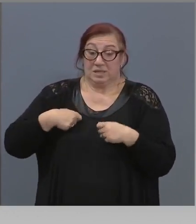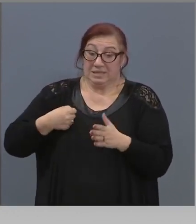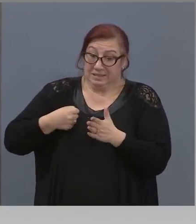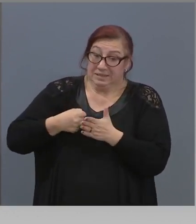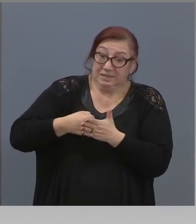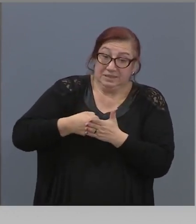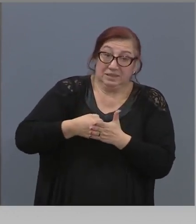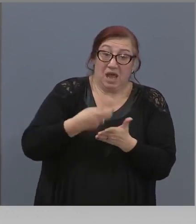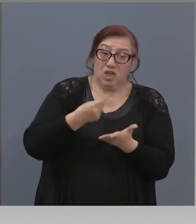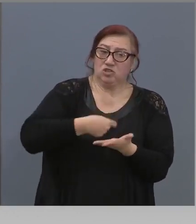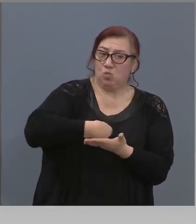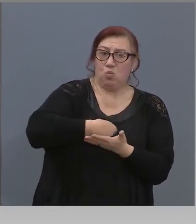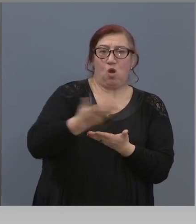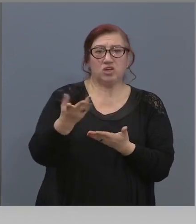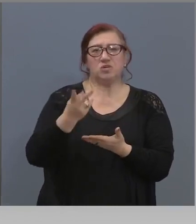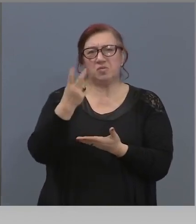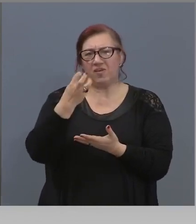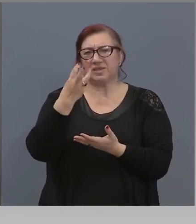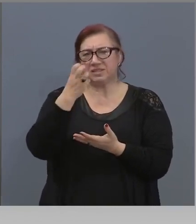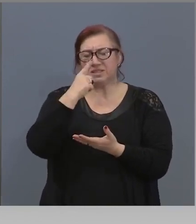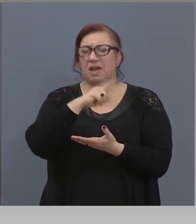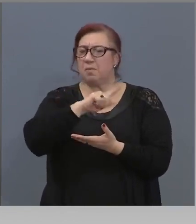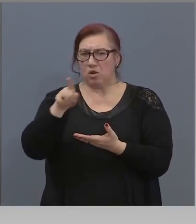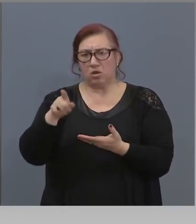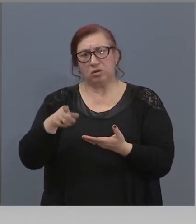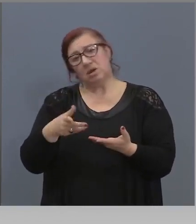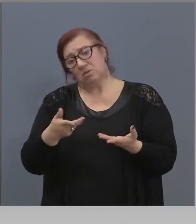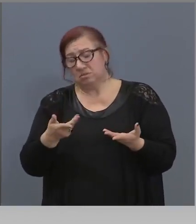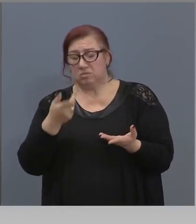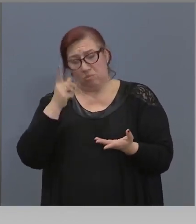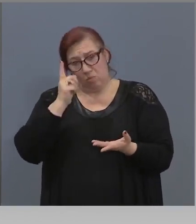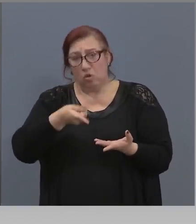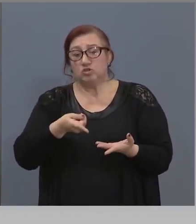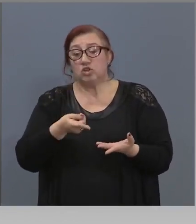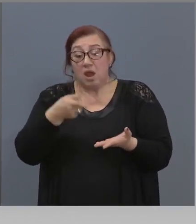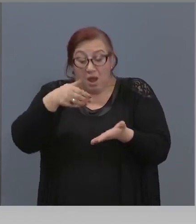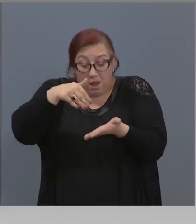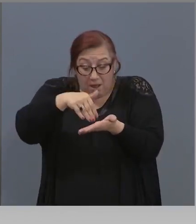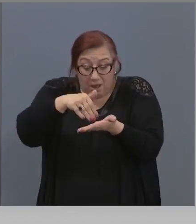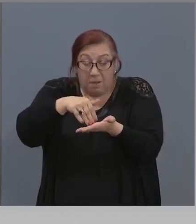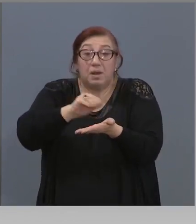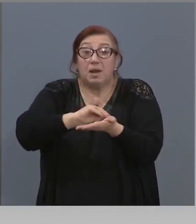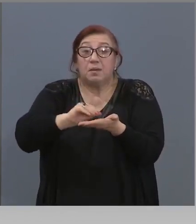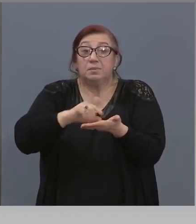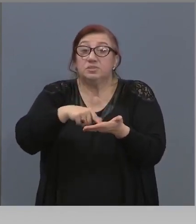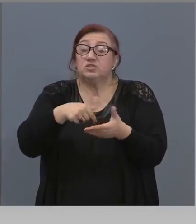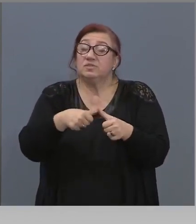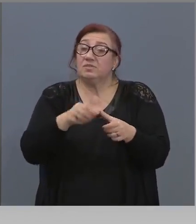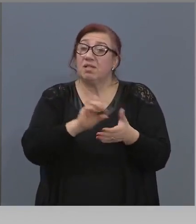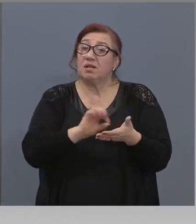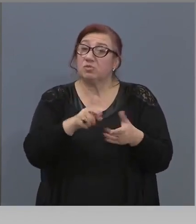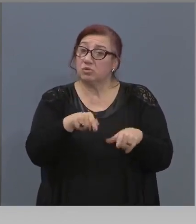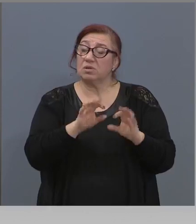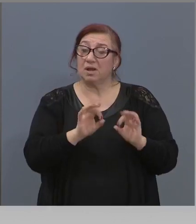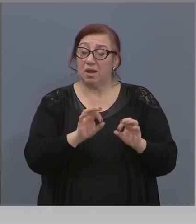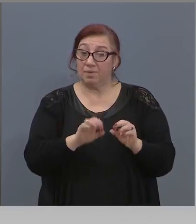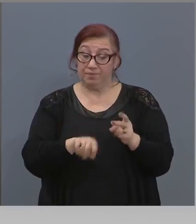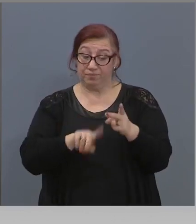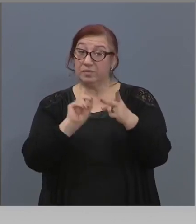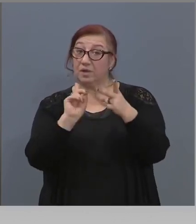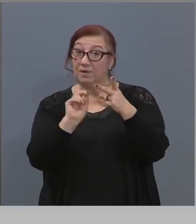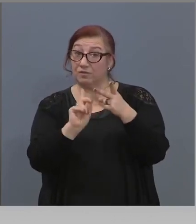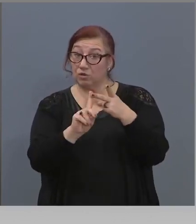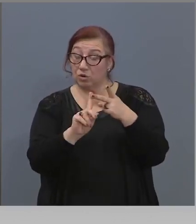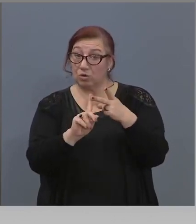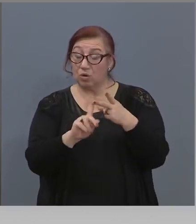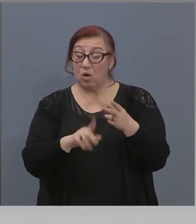20-30 милиона? Може, да. Не, че интересно, така пише в литературата. второ, до